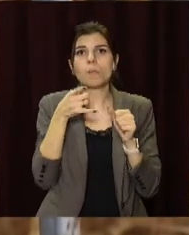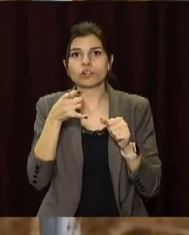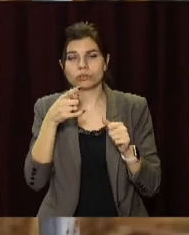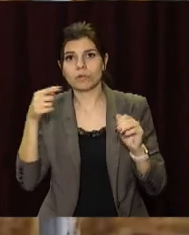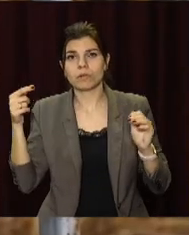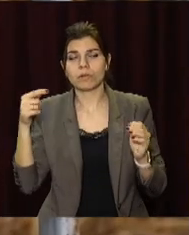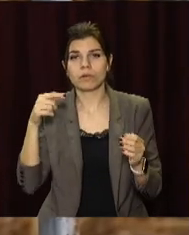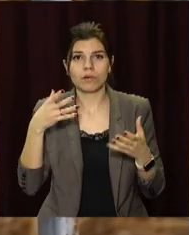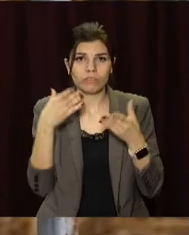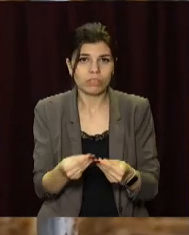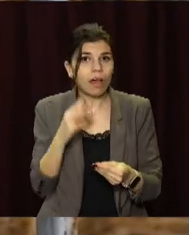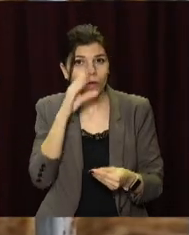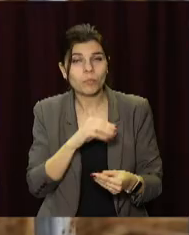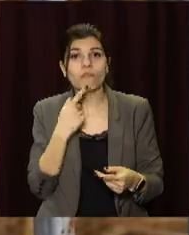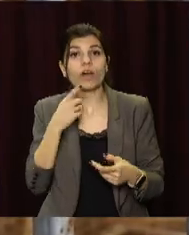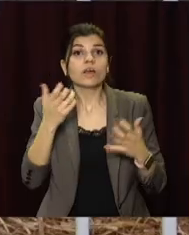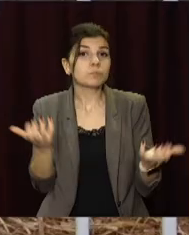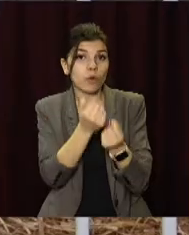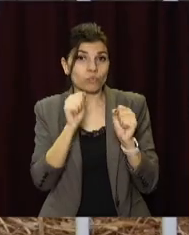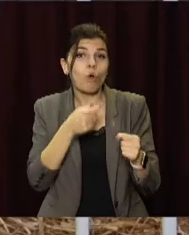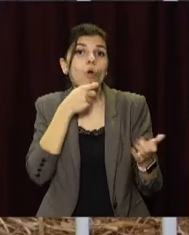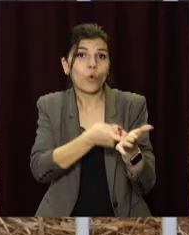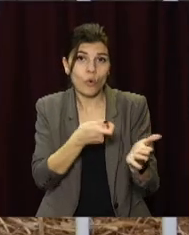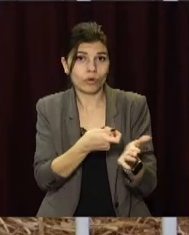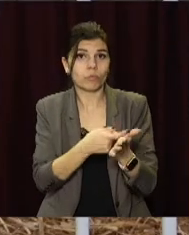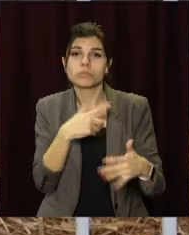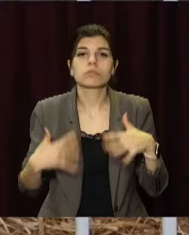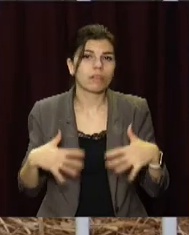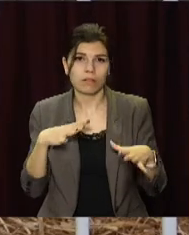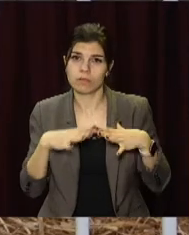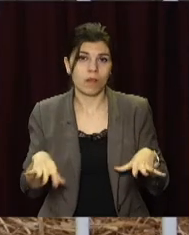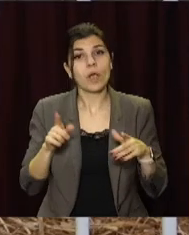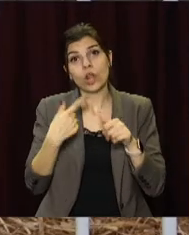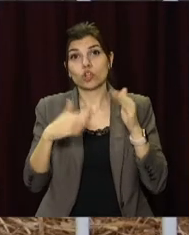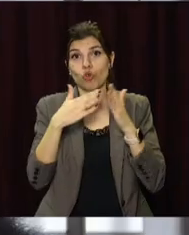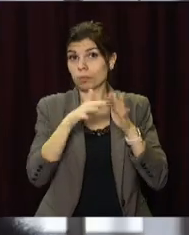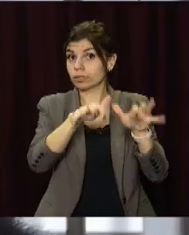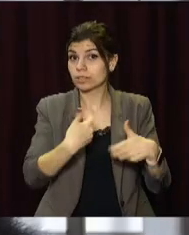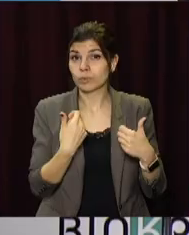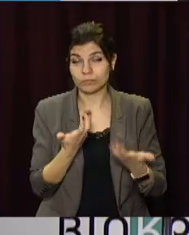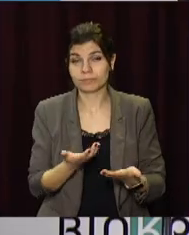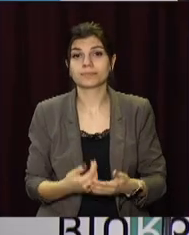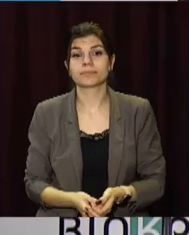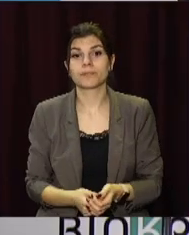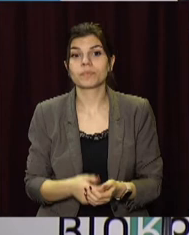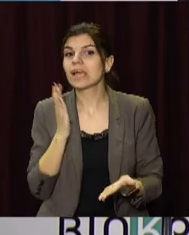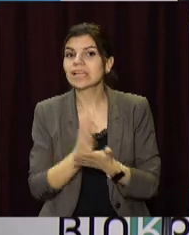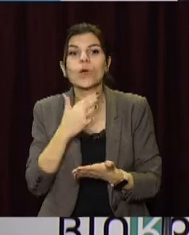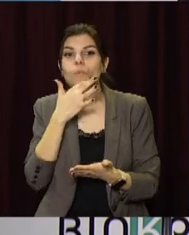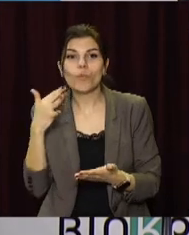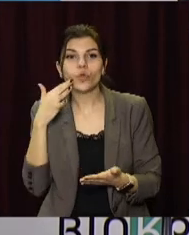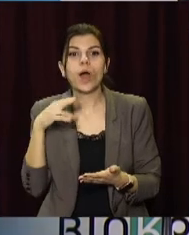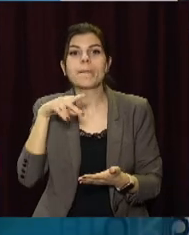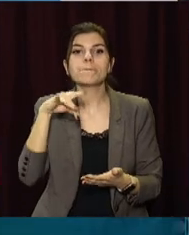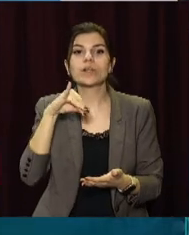врятувати життя кота чи собаки можна просто, нагодувавши їх або взявши до себе додому. Є багато приютів,